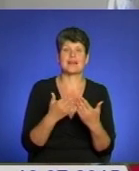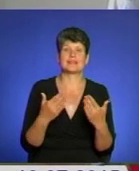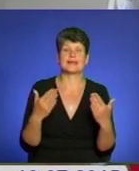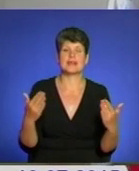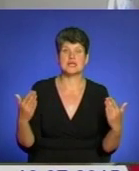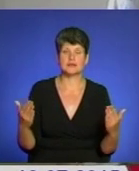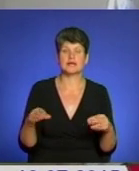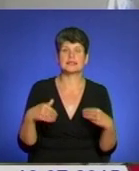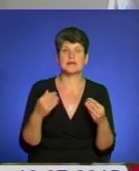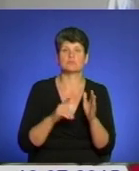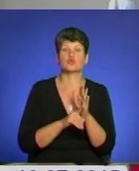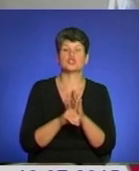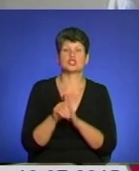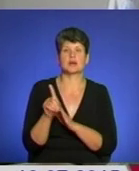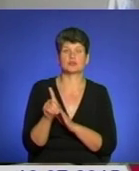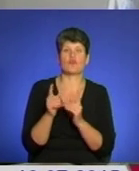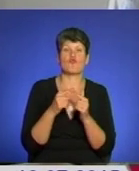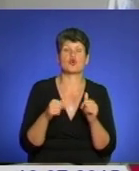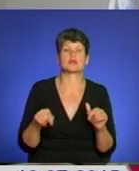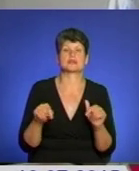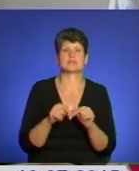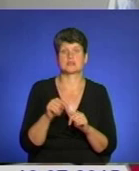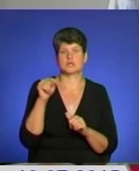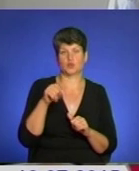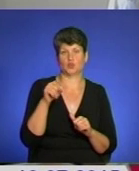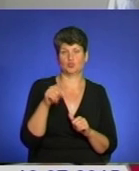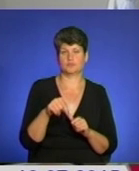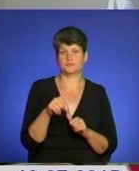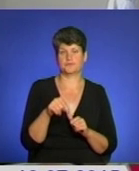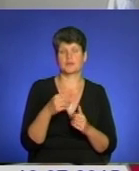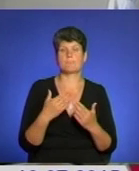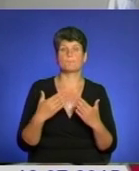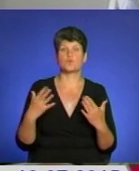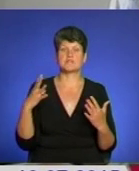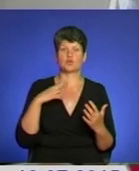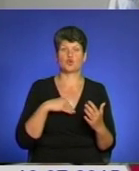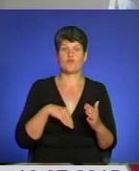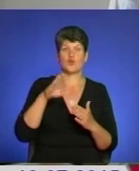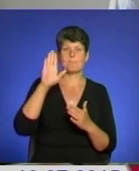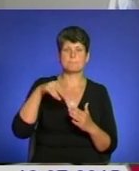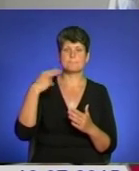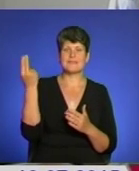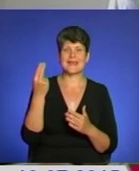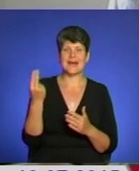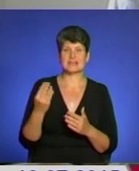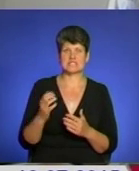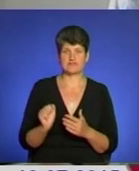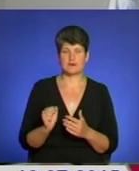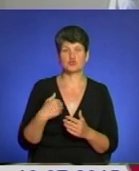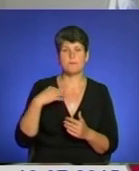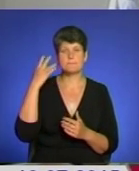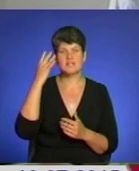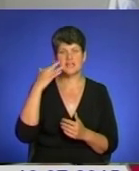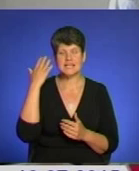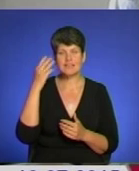дасть початок до організації тут музею духовного малярства, про що, до речі, мріяв свого